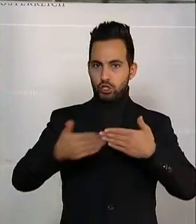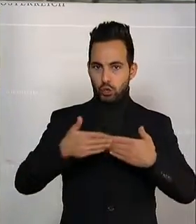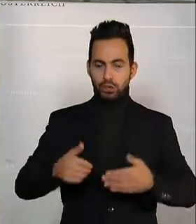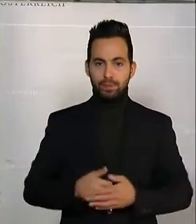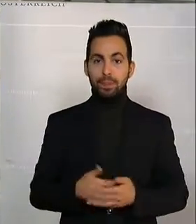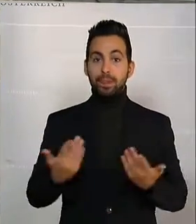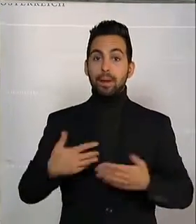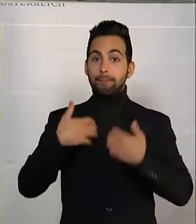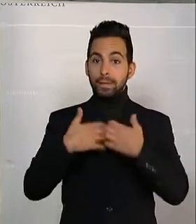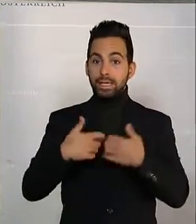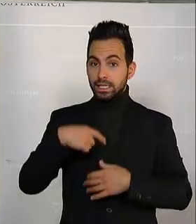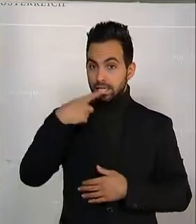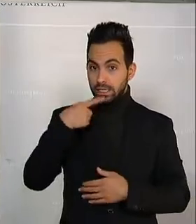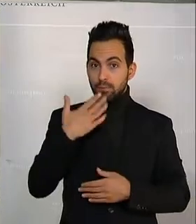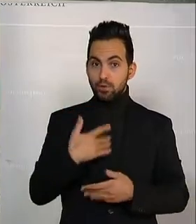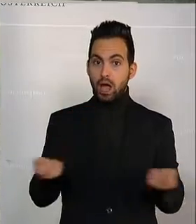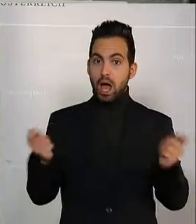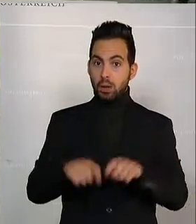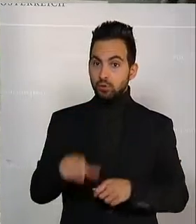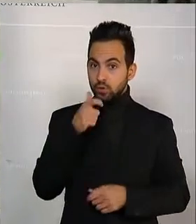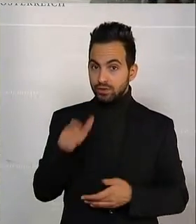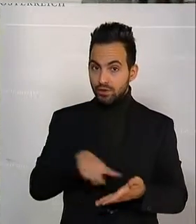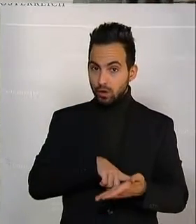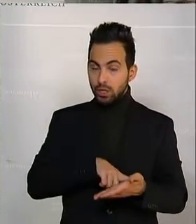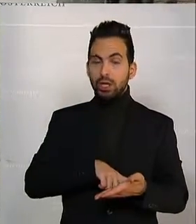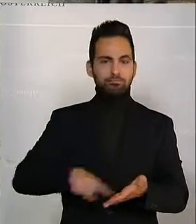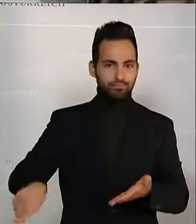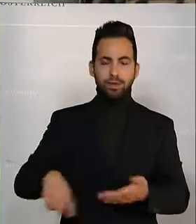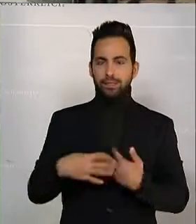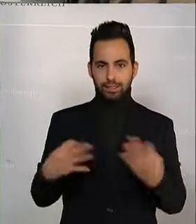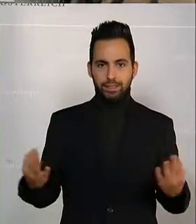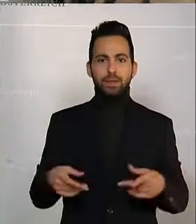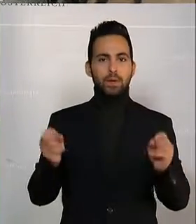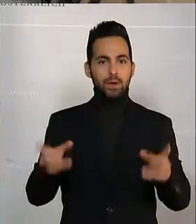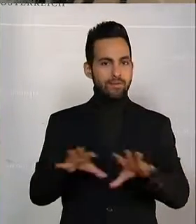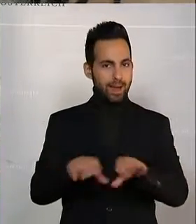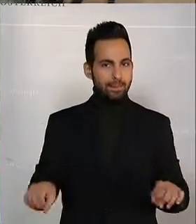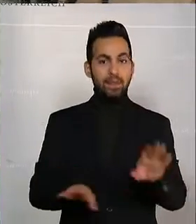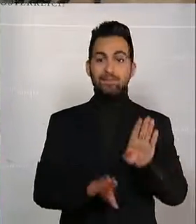beendet. Das ist nicht der Fall. Wie vereinbart verlege ich die Abstimmung?